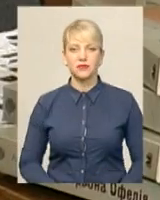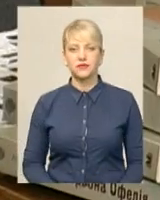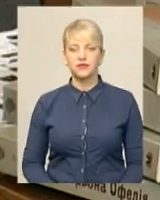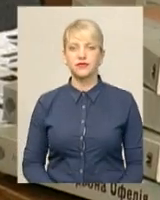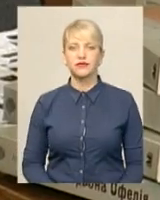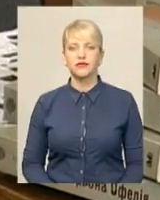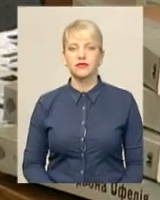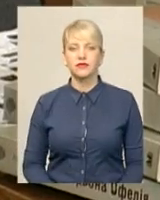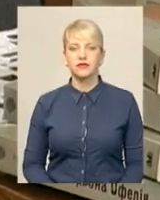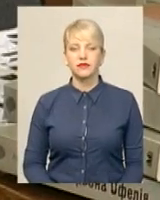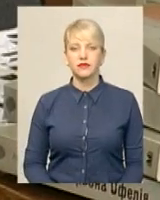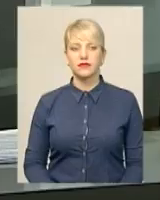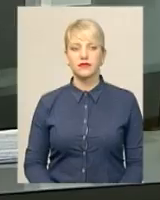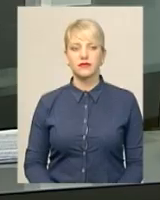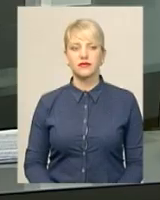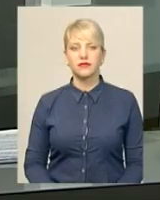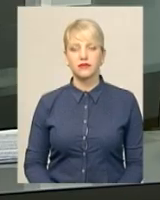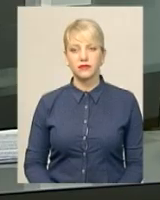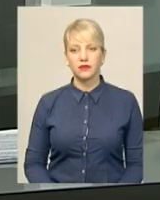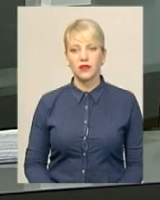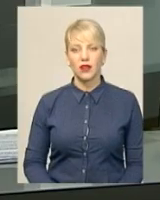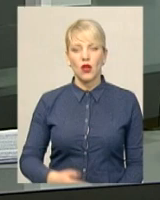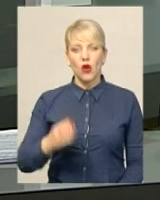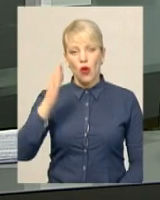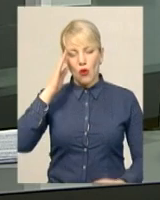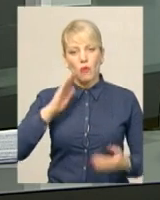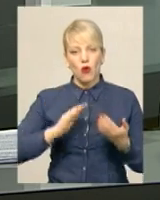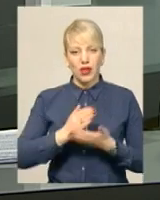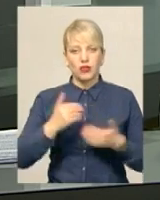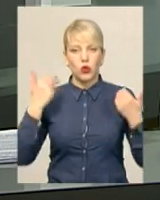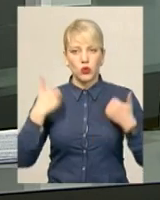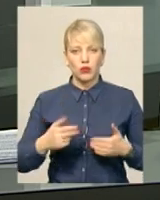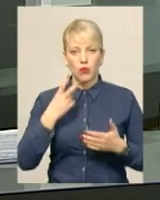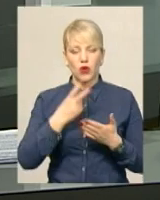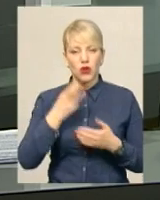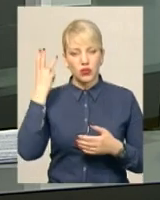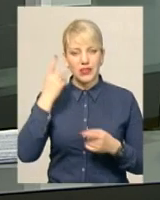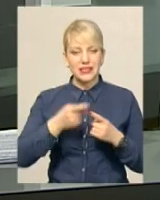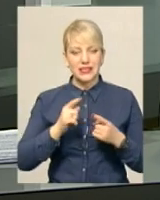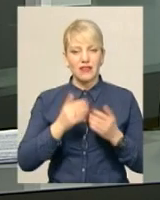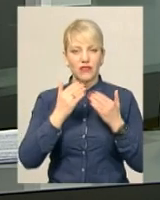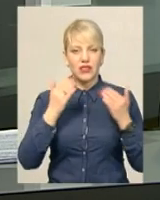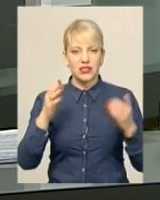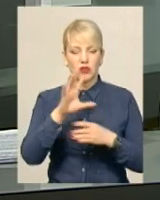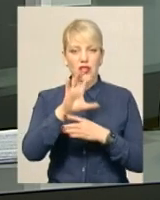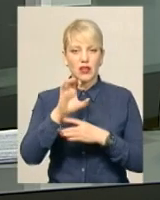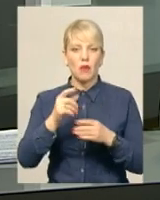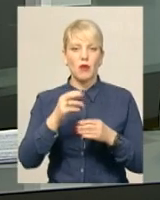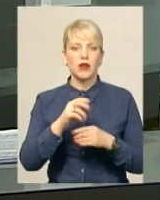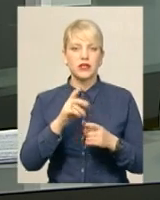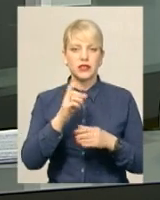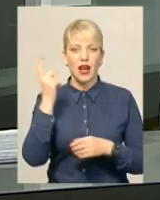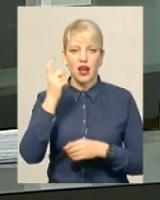Новини. Поділля. Центр. Політику тіла покажуть у Хмельницькому. Це виставка світлин із блоку Харківської школи